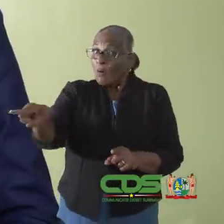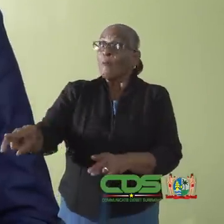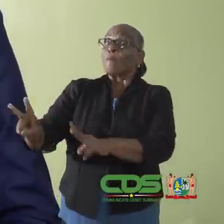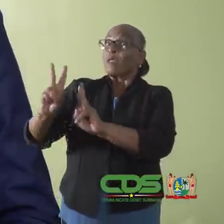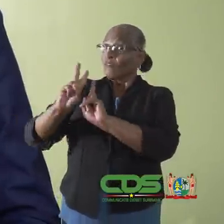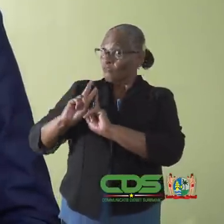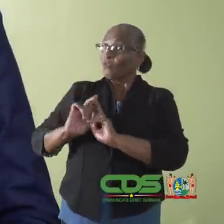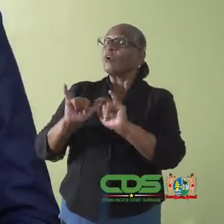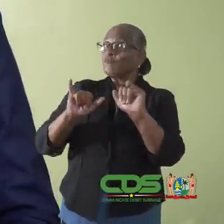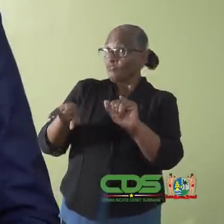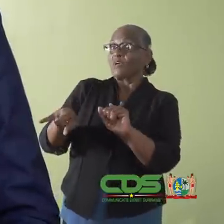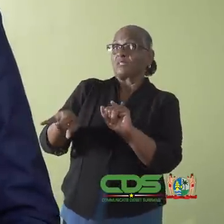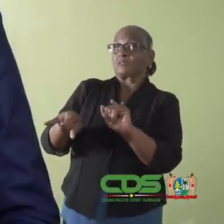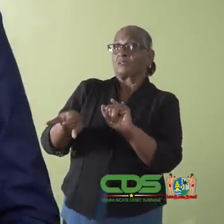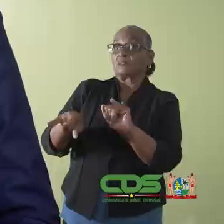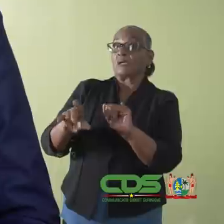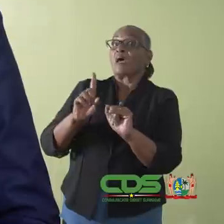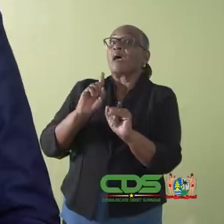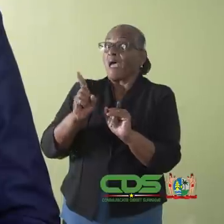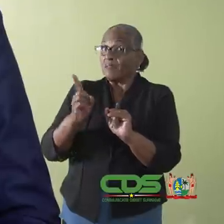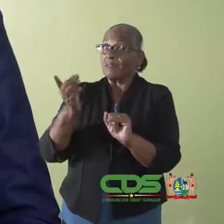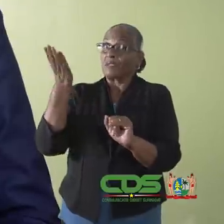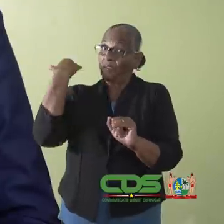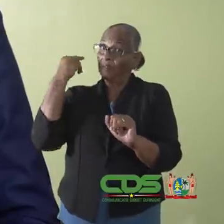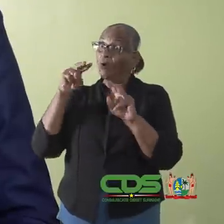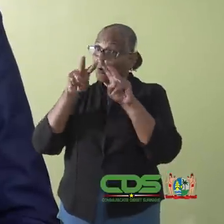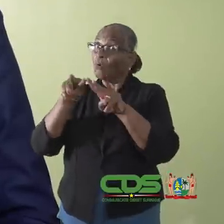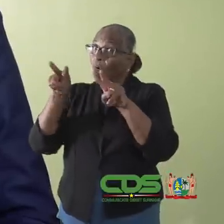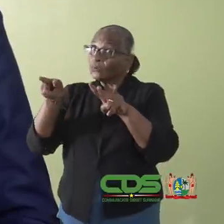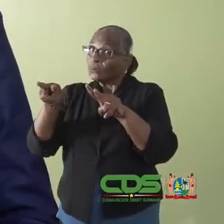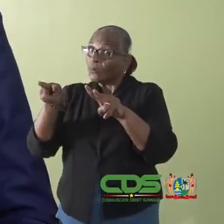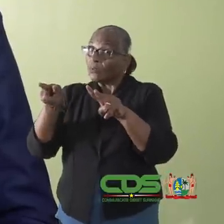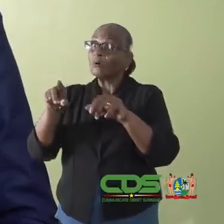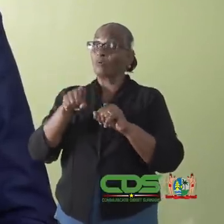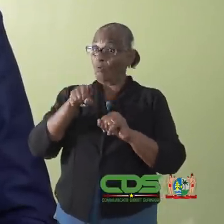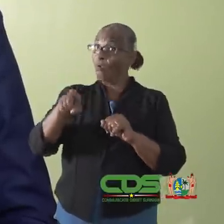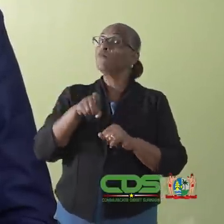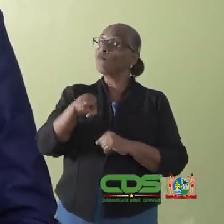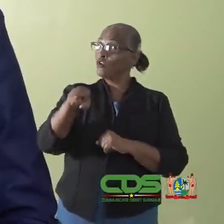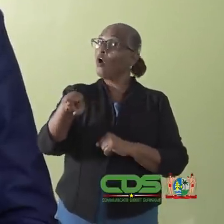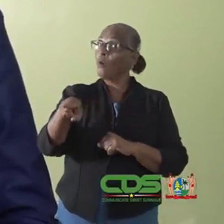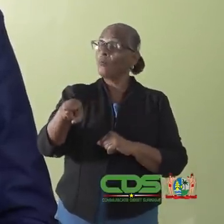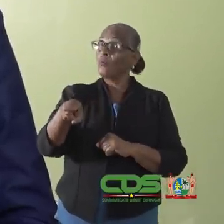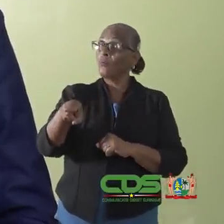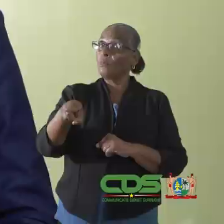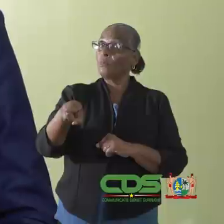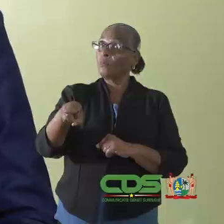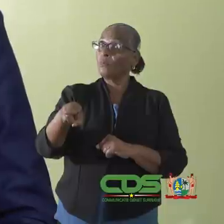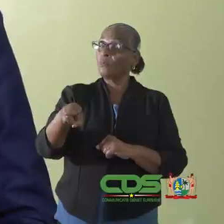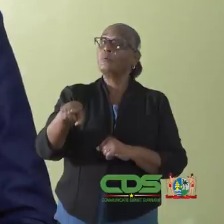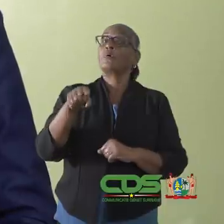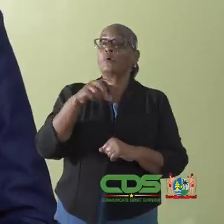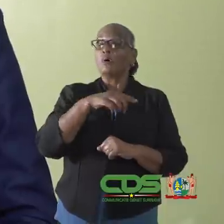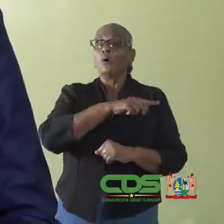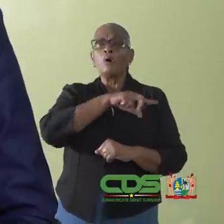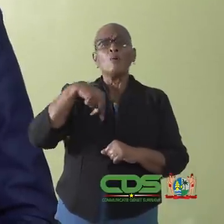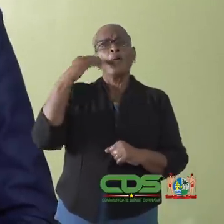U bent mede verantwoordelijk voor feesten en de eerder genoemde controle zal ook voor u gelden.